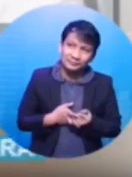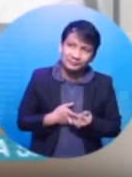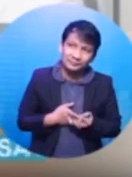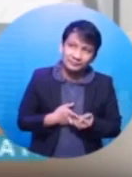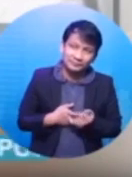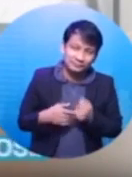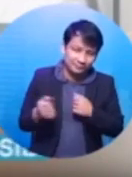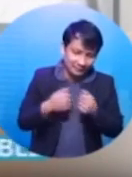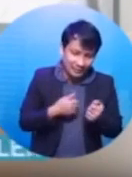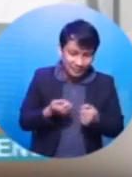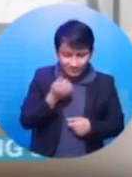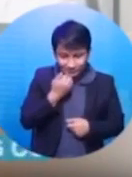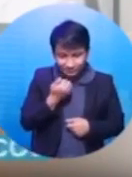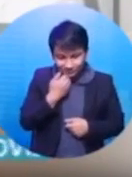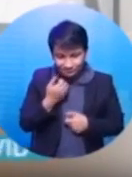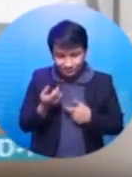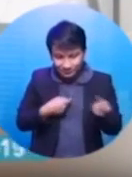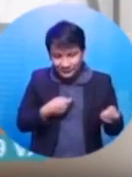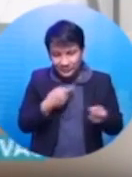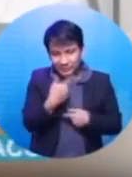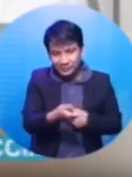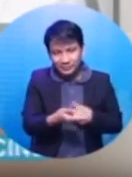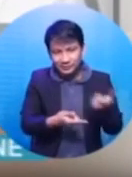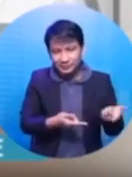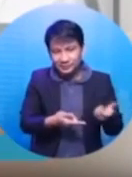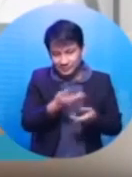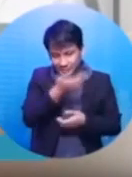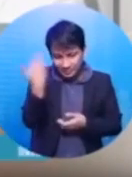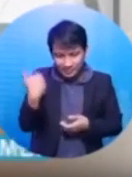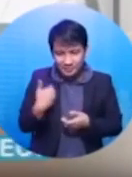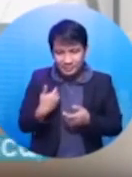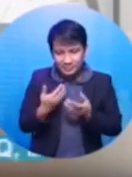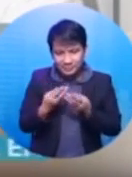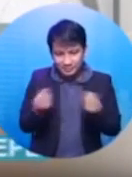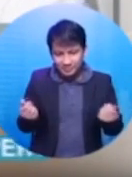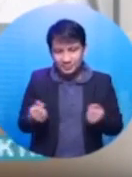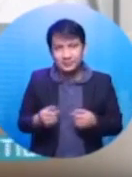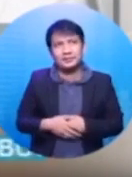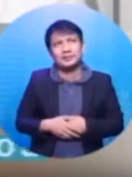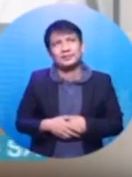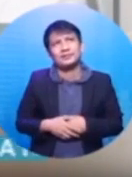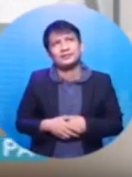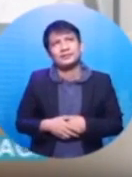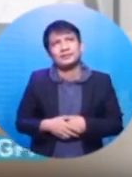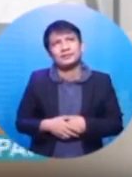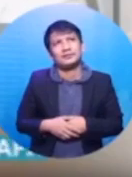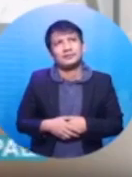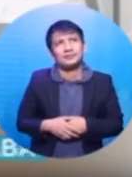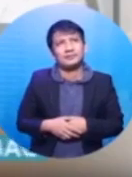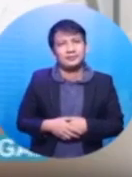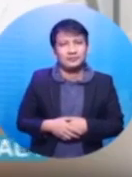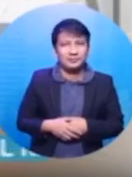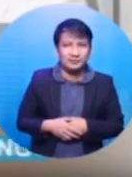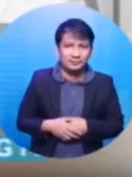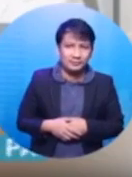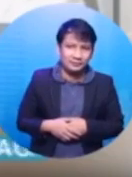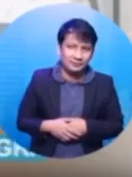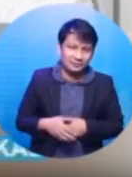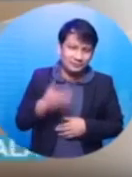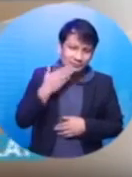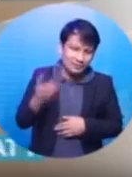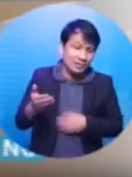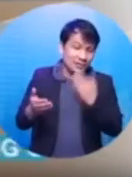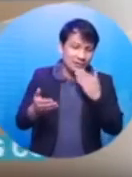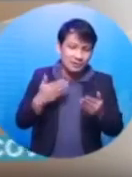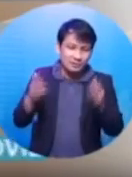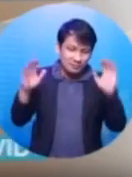man ako na masakit kayo. Kalimutan na natin nun. Ayun. Nay. Anon lang po, sir ate. Thank you, nay,